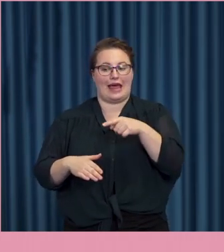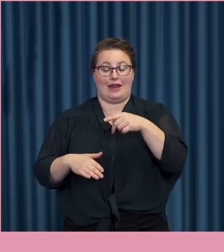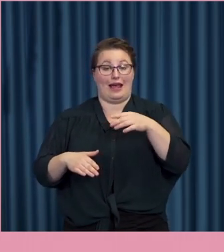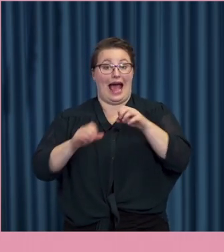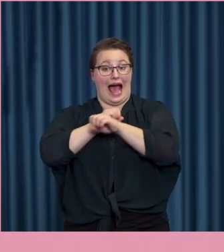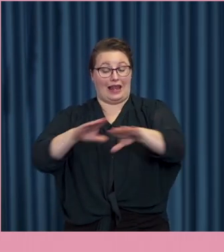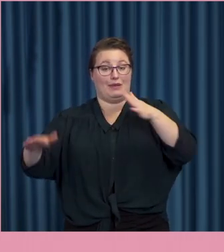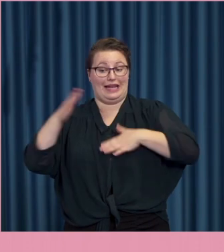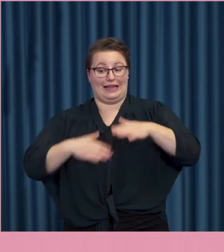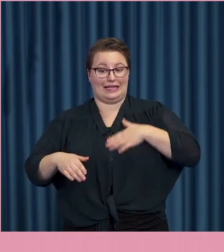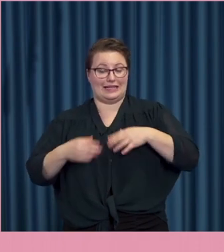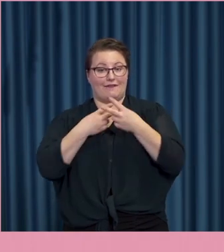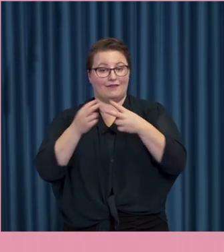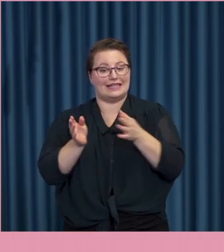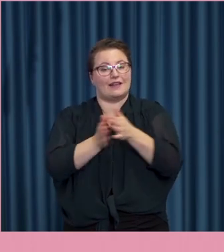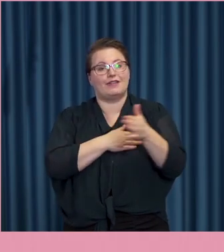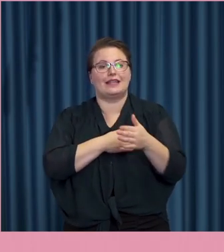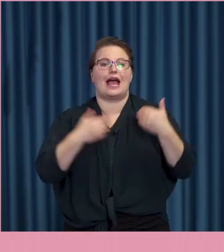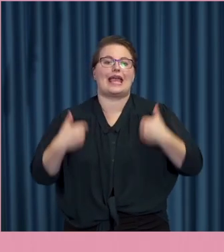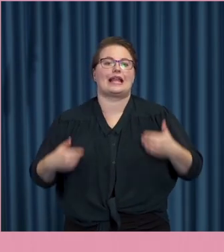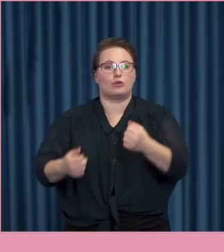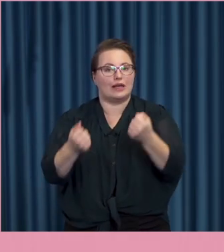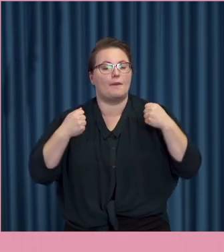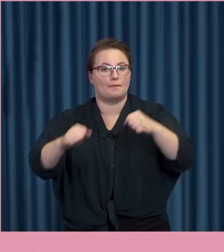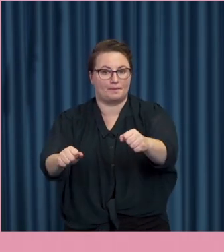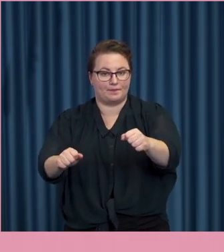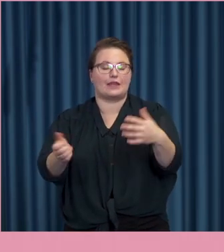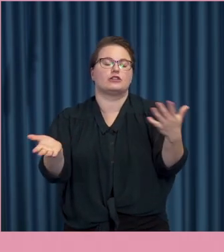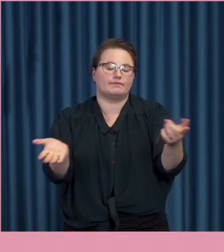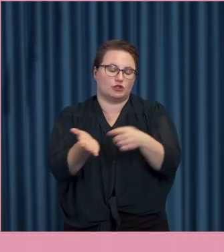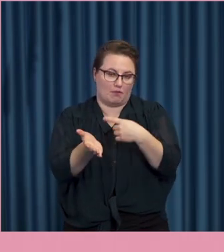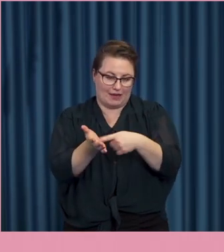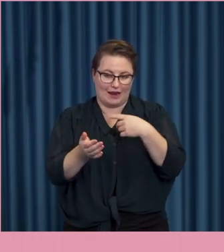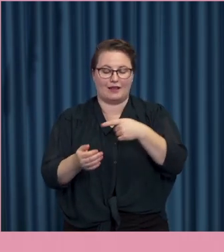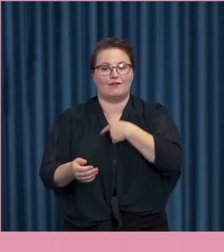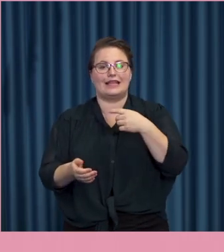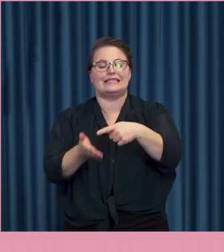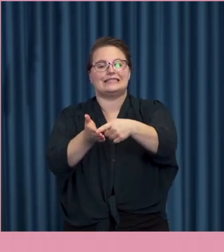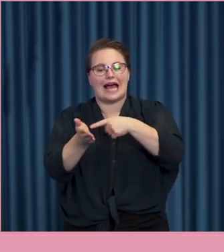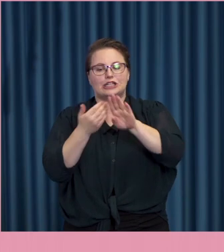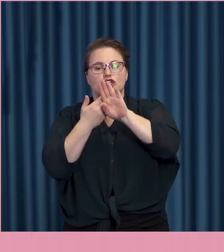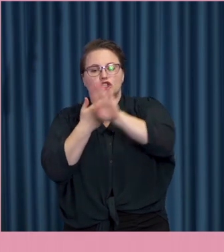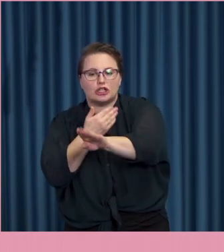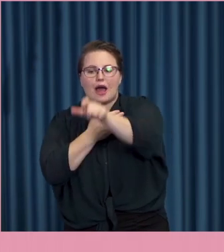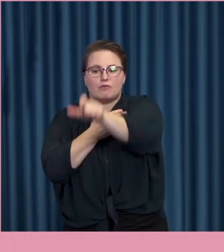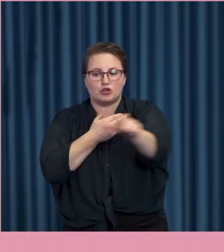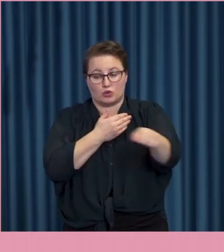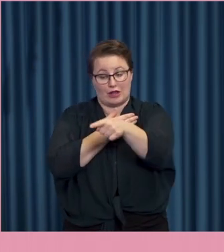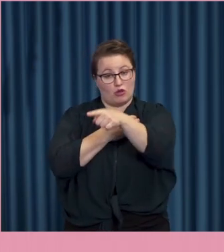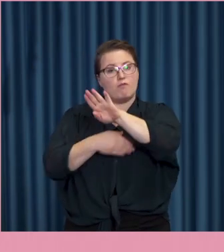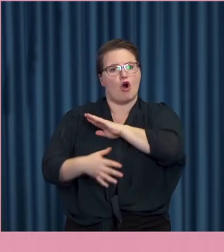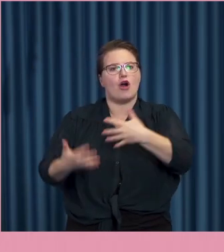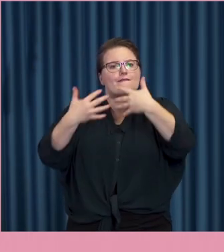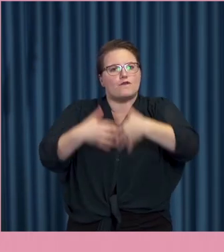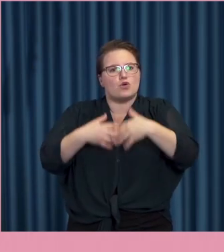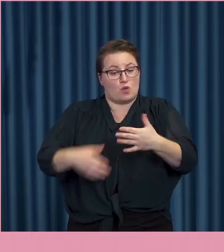handlingar hos enskilda. Och då menar jag just när det handlar om att särskilt skydda personer som har funktioner i samhället. Som är till